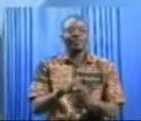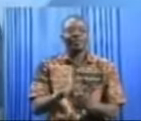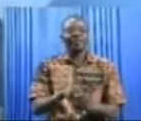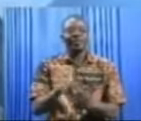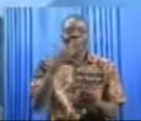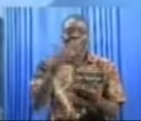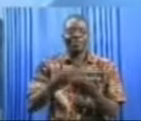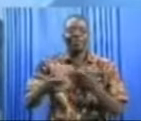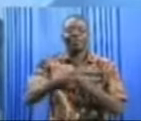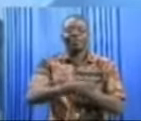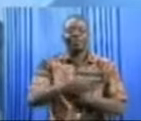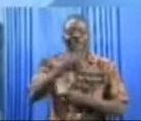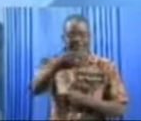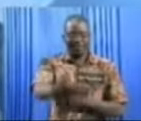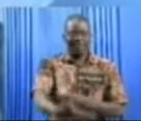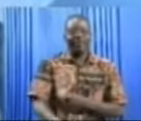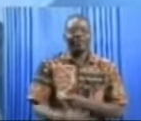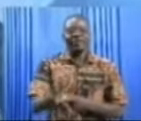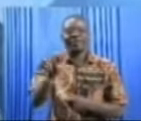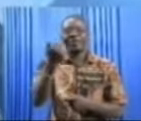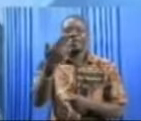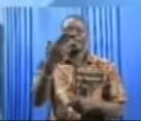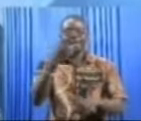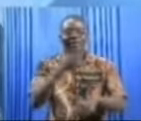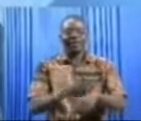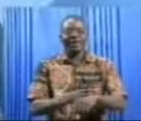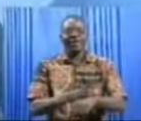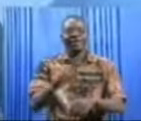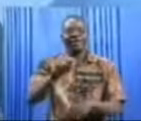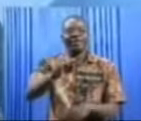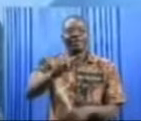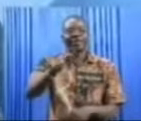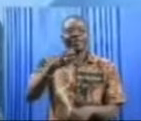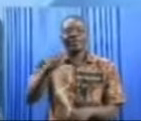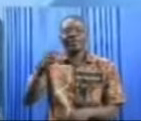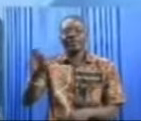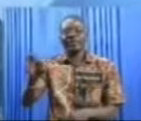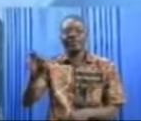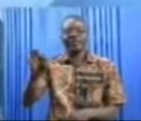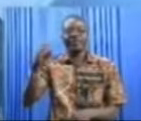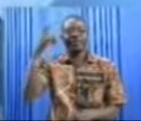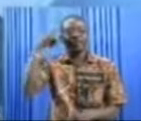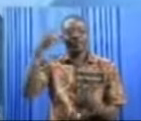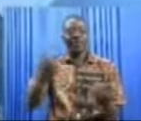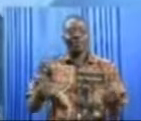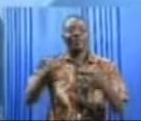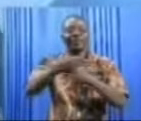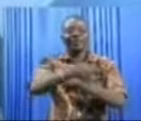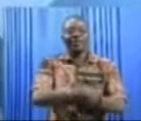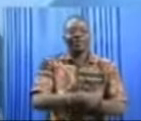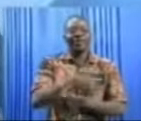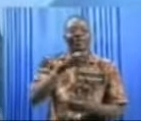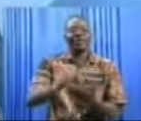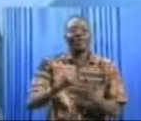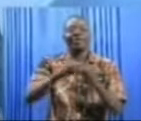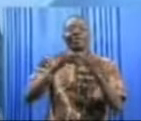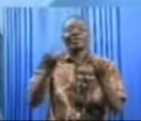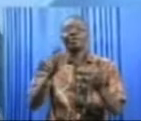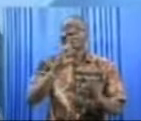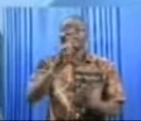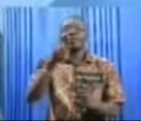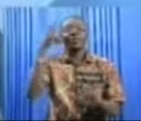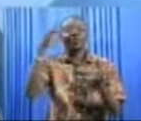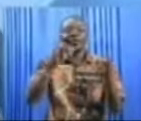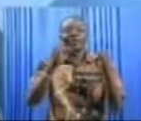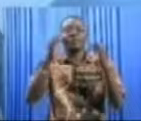Bonjour et bienvenue au 13h15 de la télévision du Burkina. Aujourd'hui, c'est le jour de vérité pour les